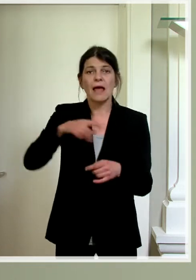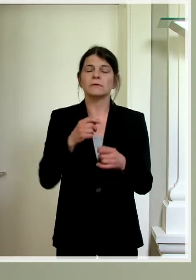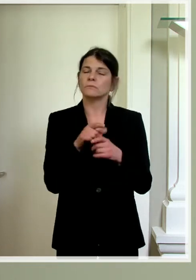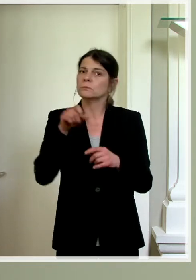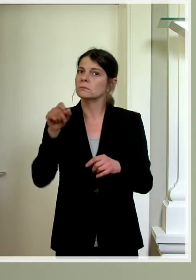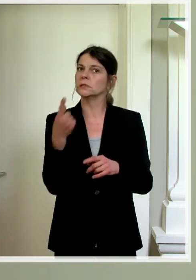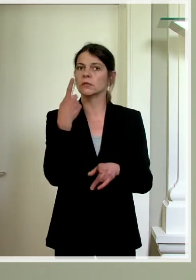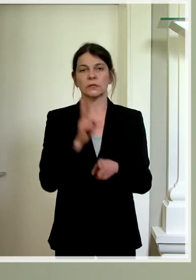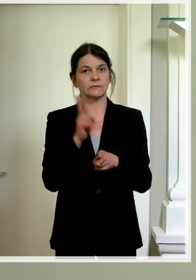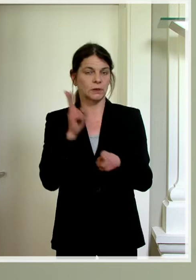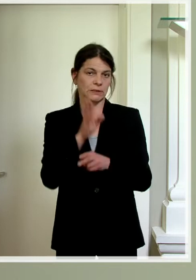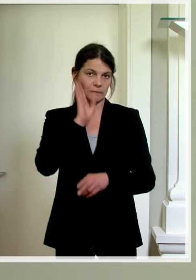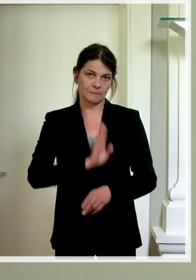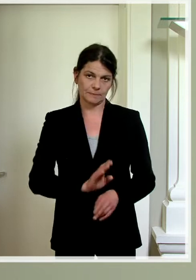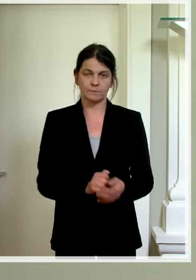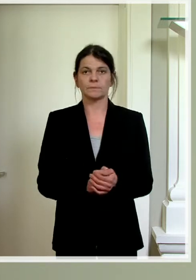Vorsicht geboten.